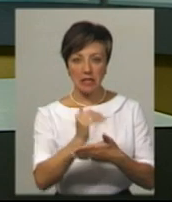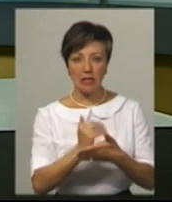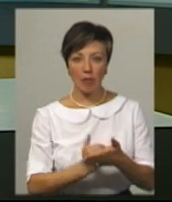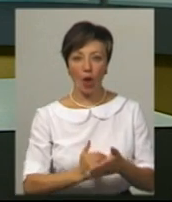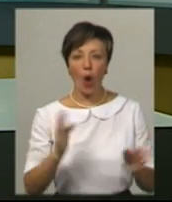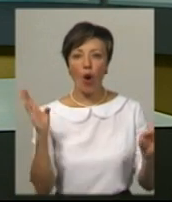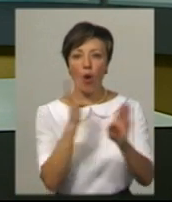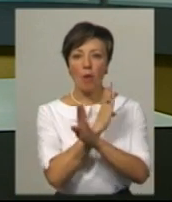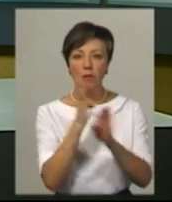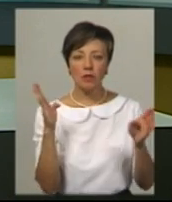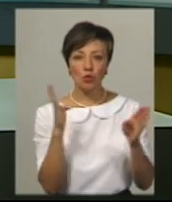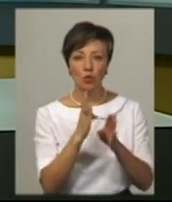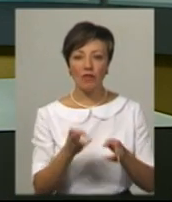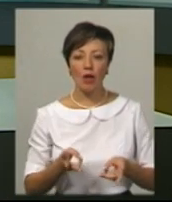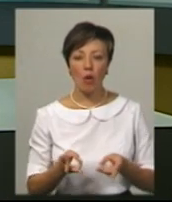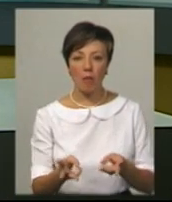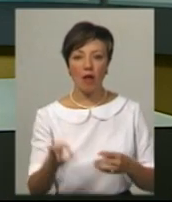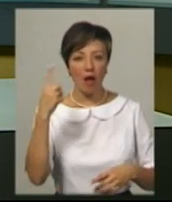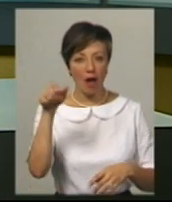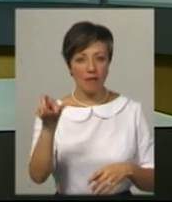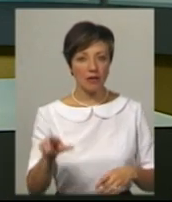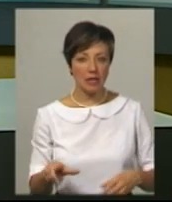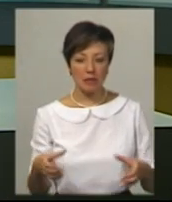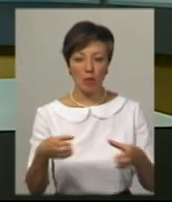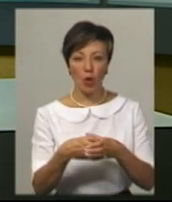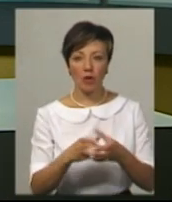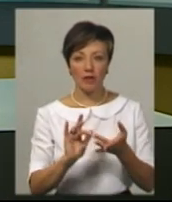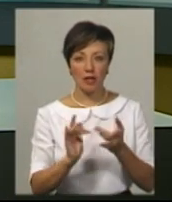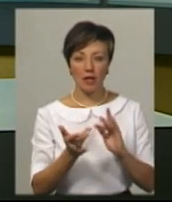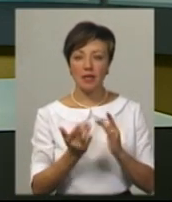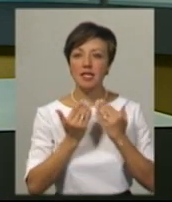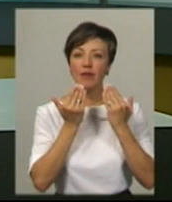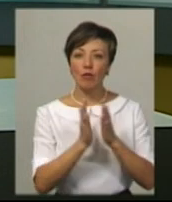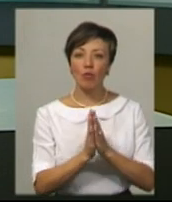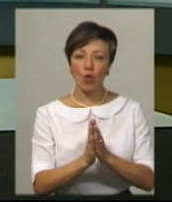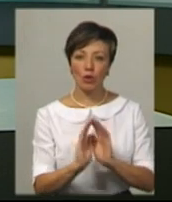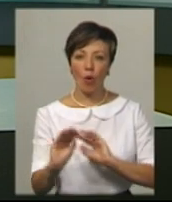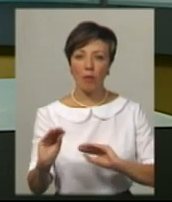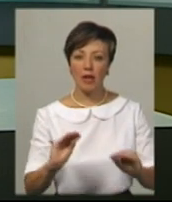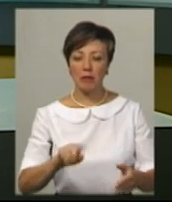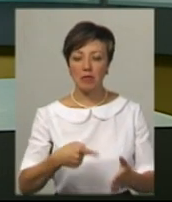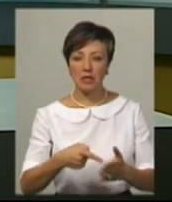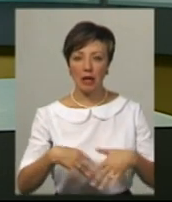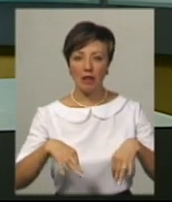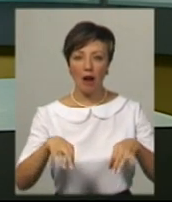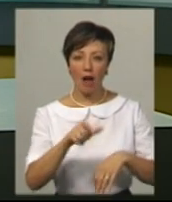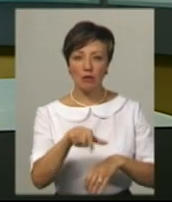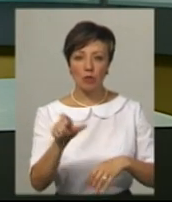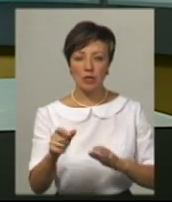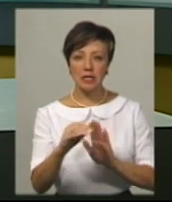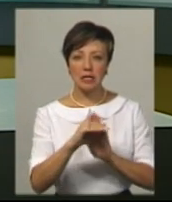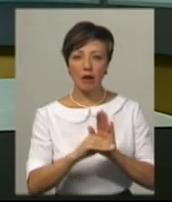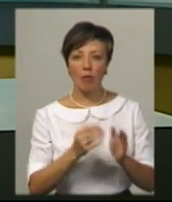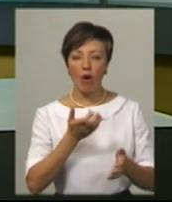кондиціонування та опалення. Її автор – одна із спільнот у соцмережі. У зверненні просять обладнати міський громадський транспорт системами